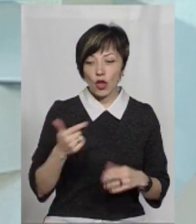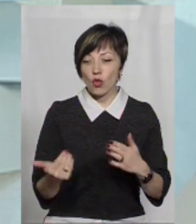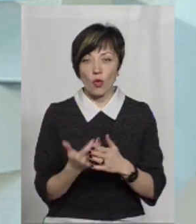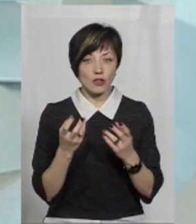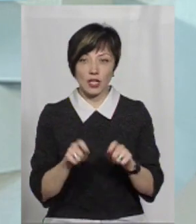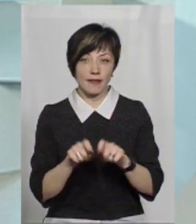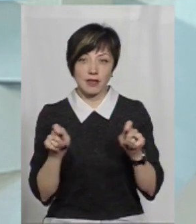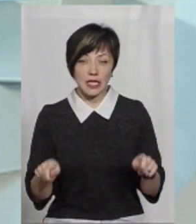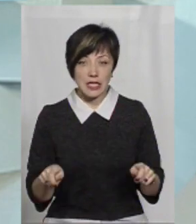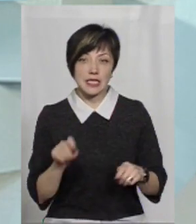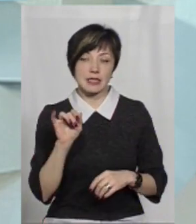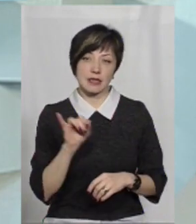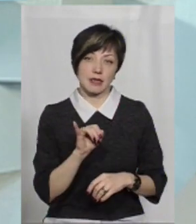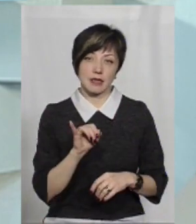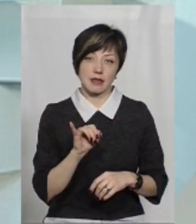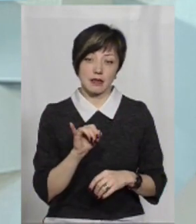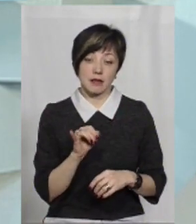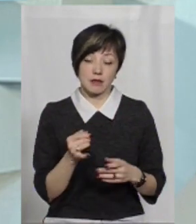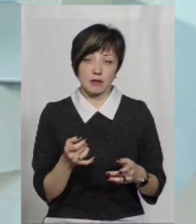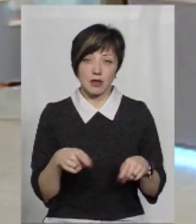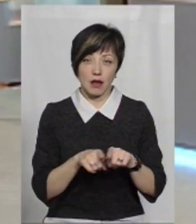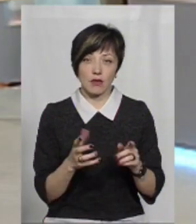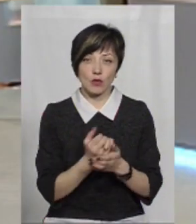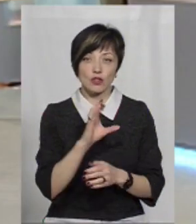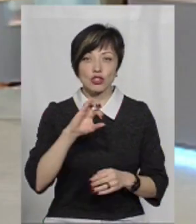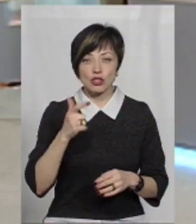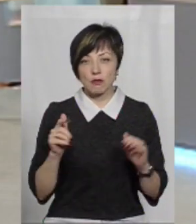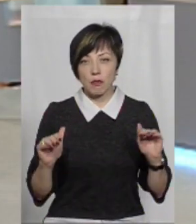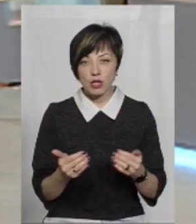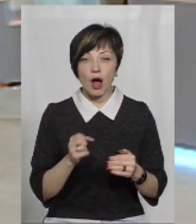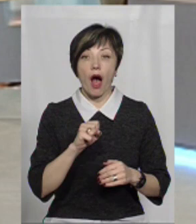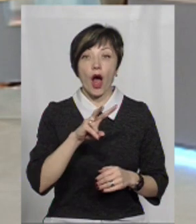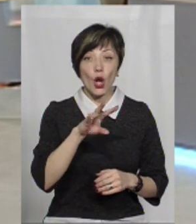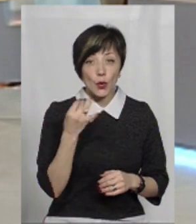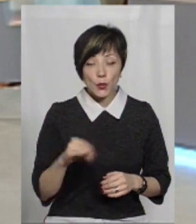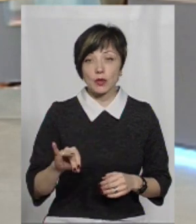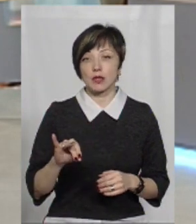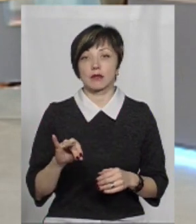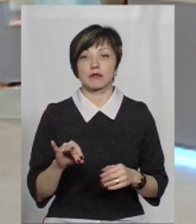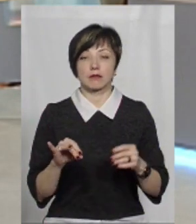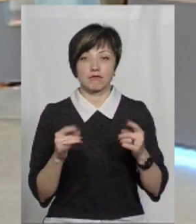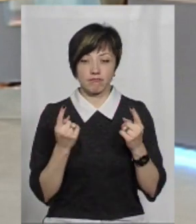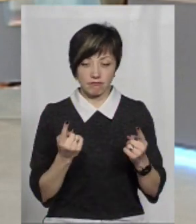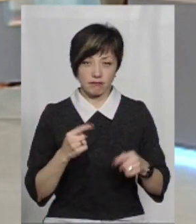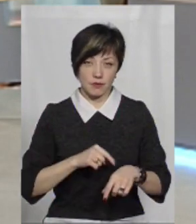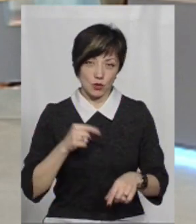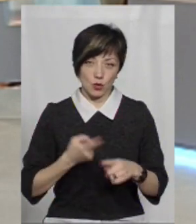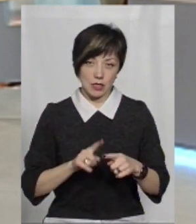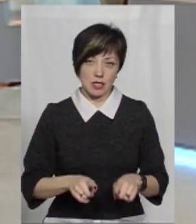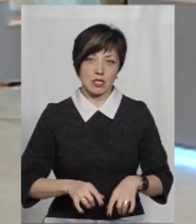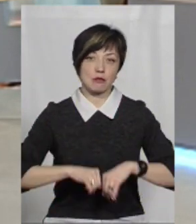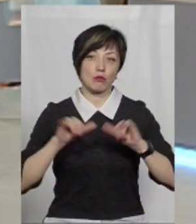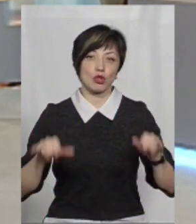ще не відкрилися. І за рахунок цього ще також можна було. Але вже в лютому ми так досить суттєво відчули це